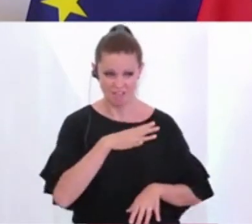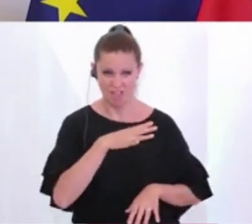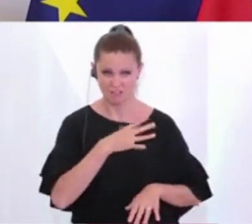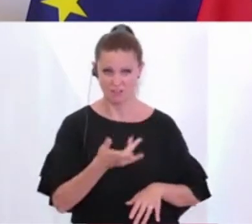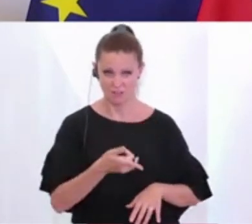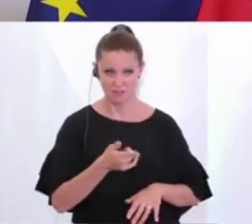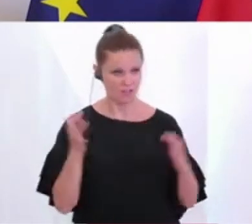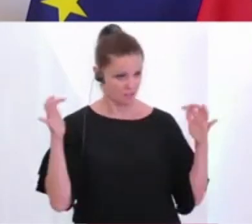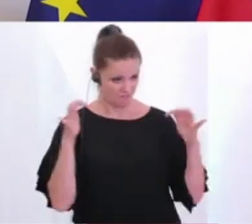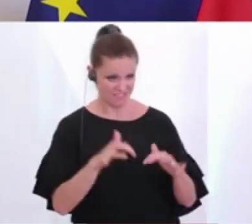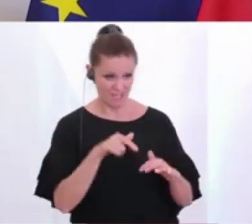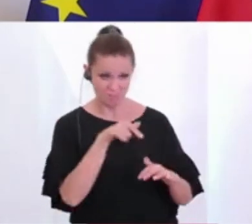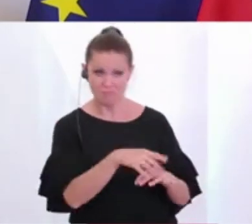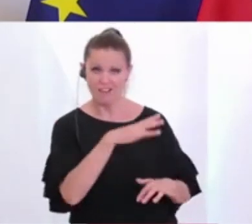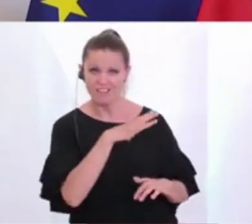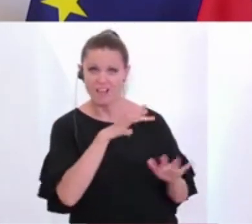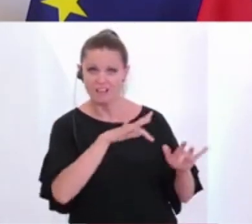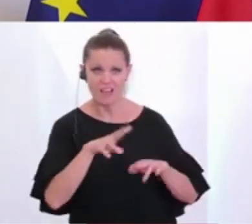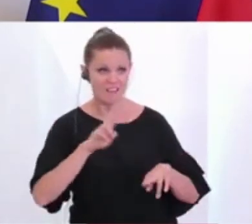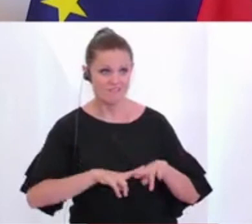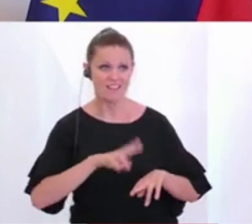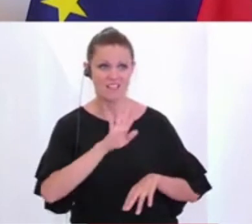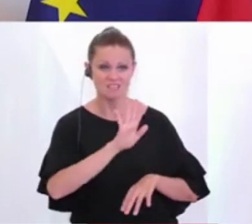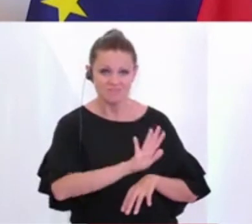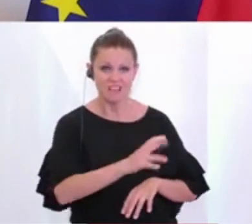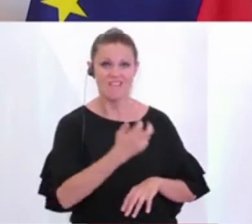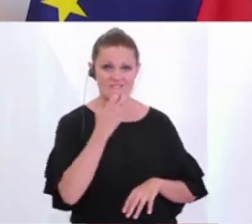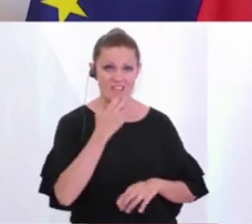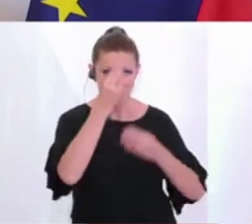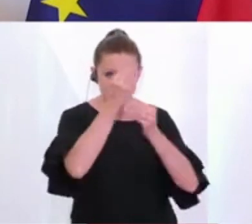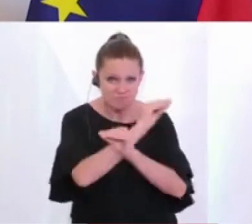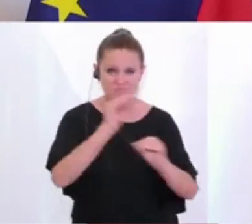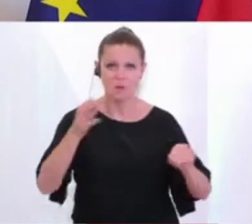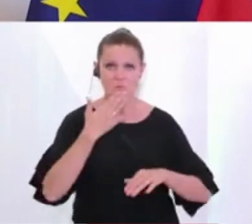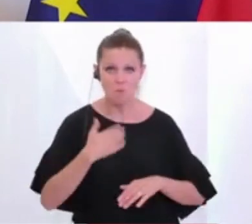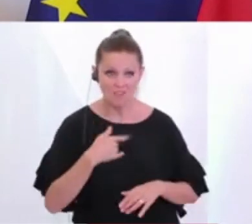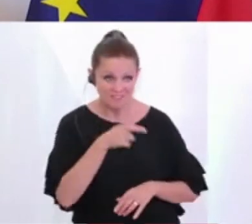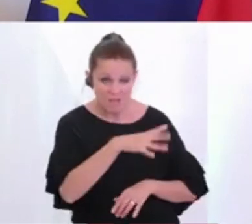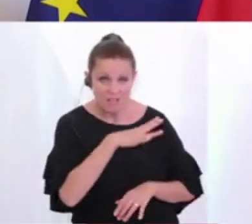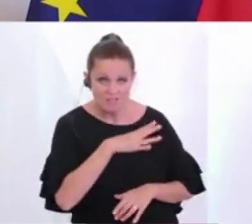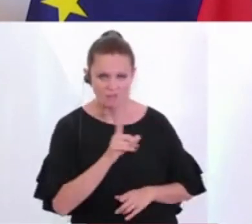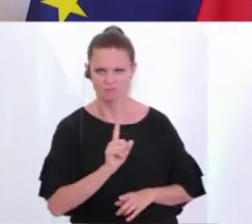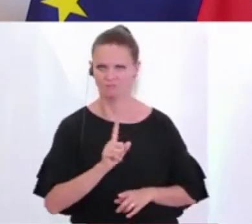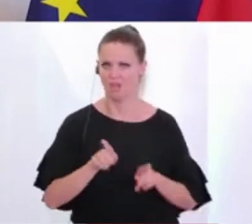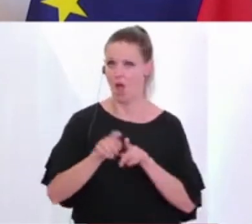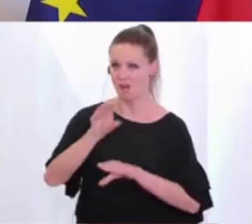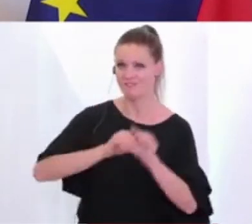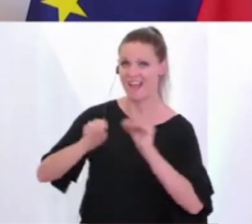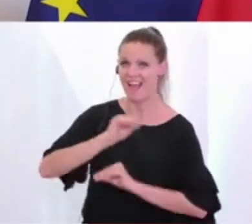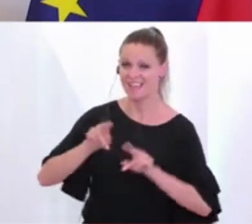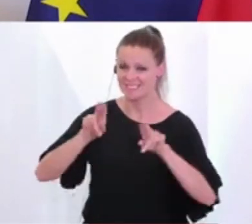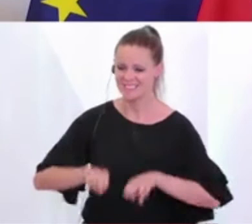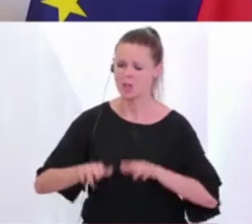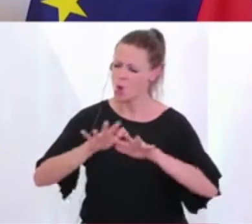die sich versammeln, gefährdet sind, wenn sie ihren Willen kundtun wollen. Und genauso wenig gilt das Vereinsrecht, das eines der